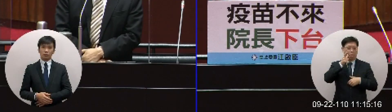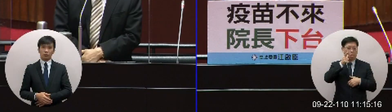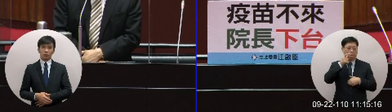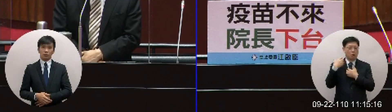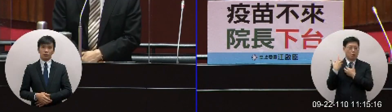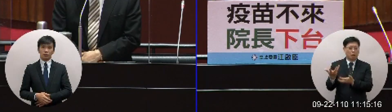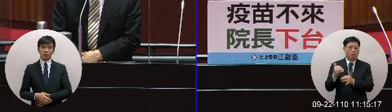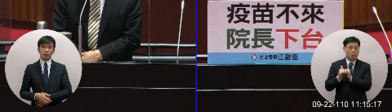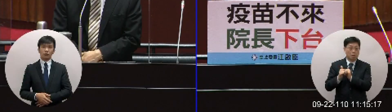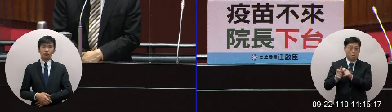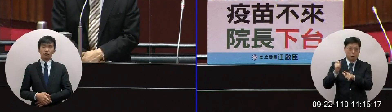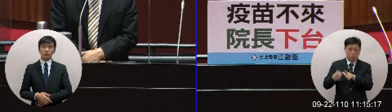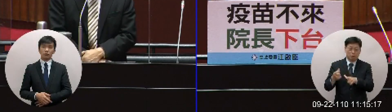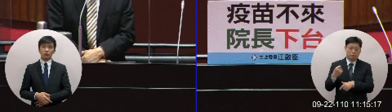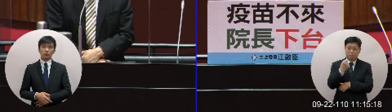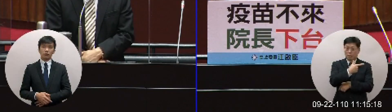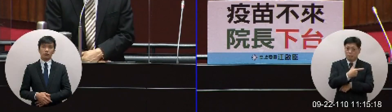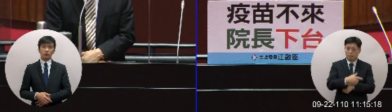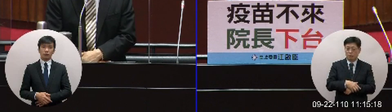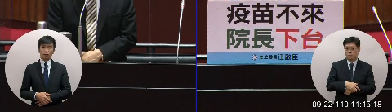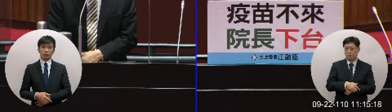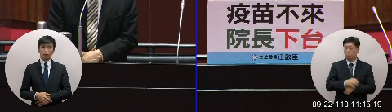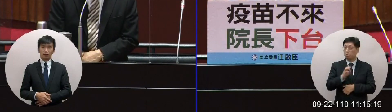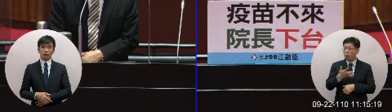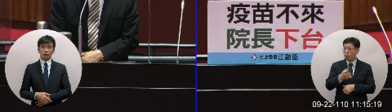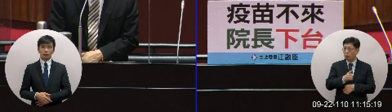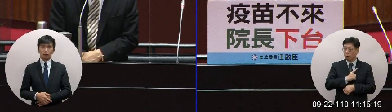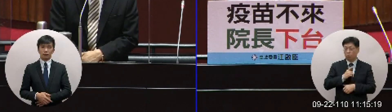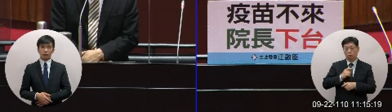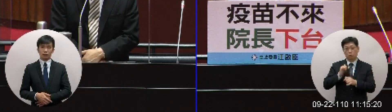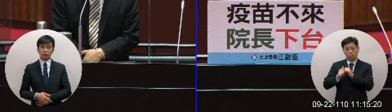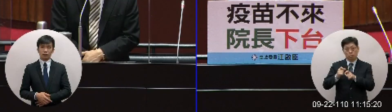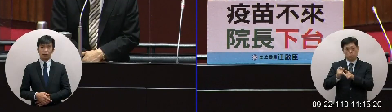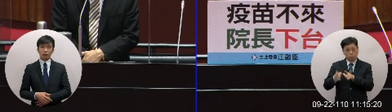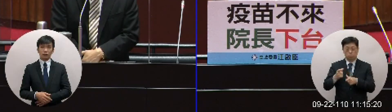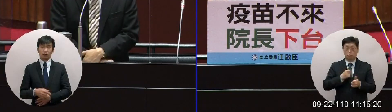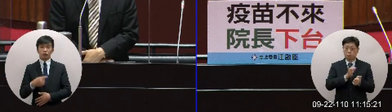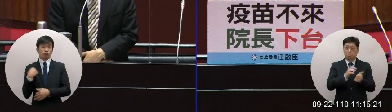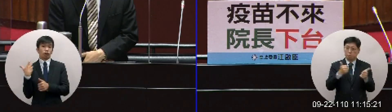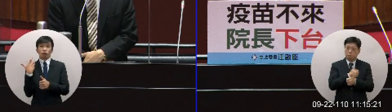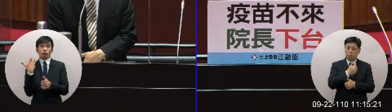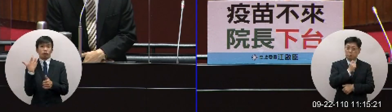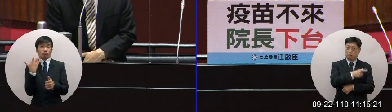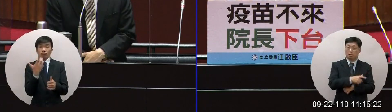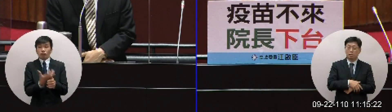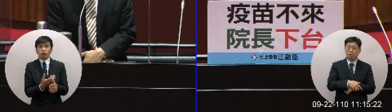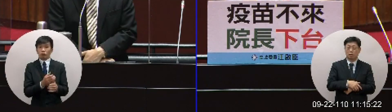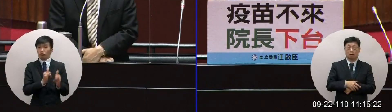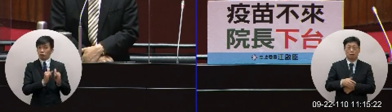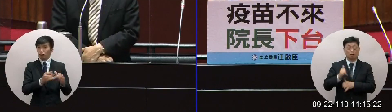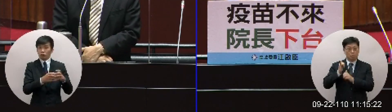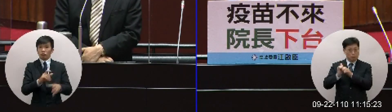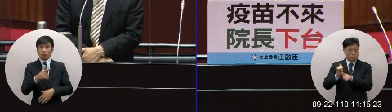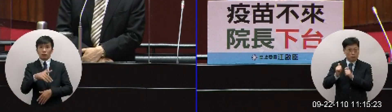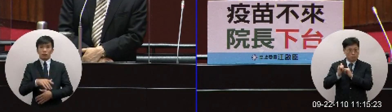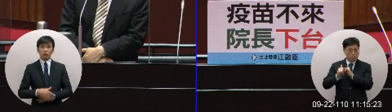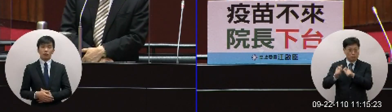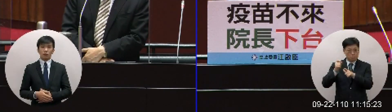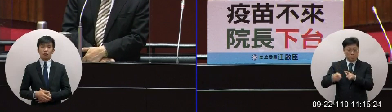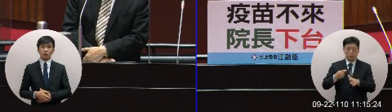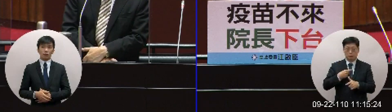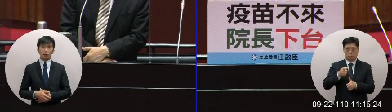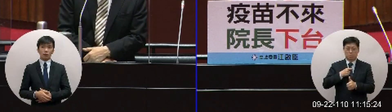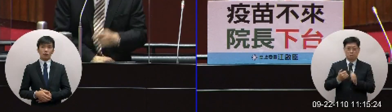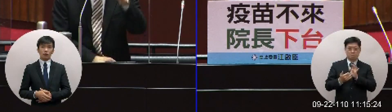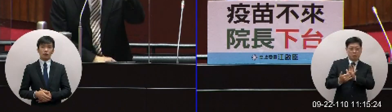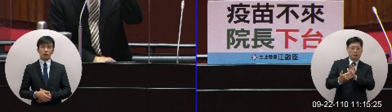給民間企業來買憑什麼民間企業幫政府買疫苗啊民間企業買疫苗還要被